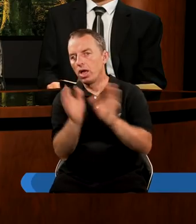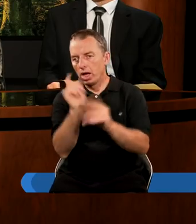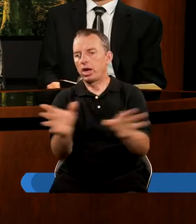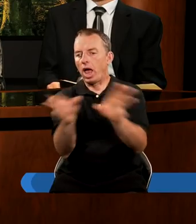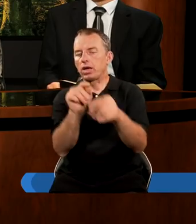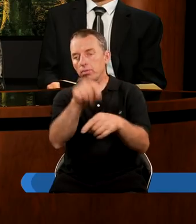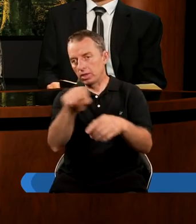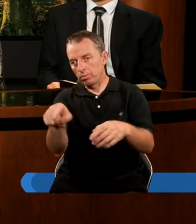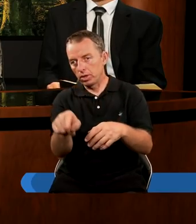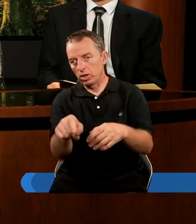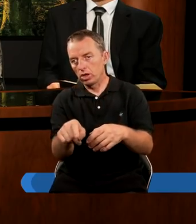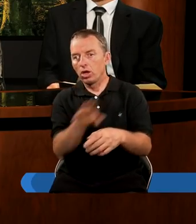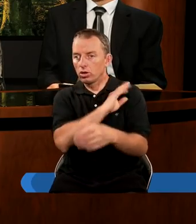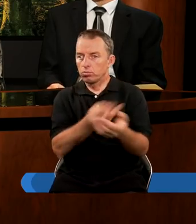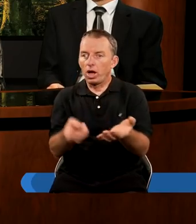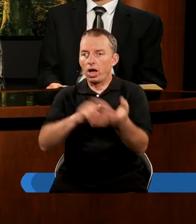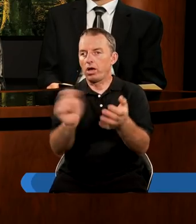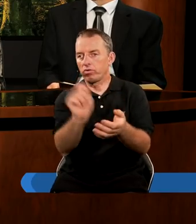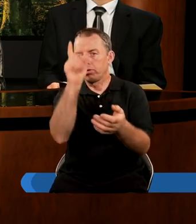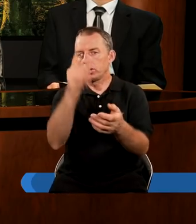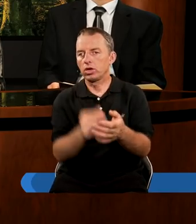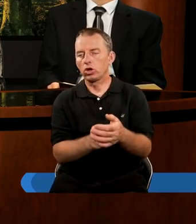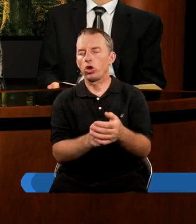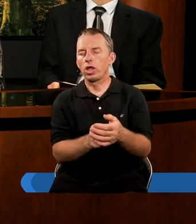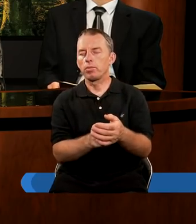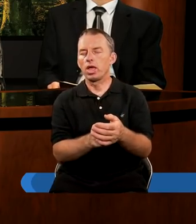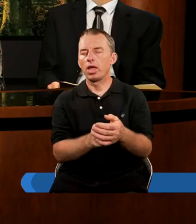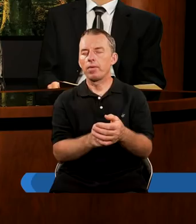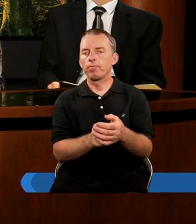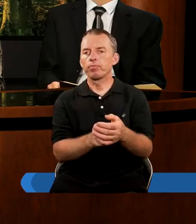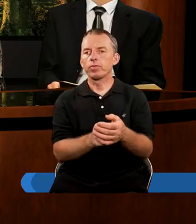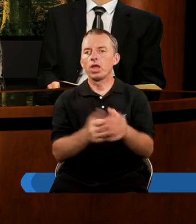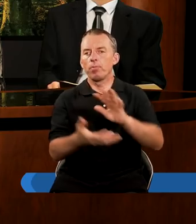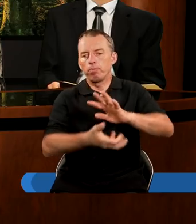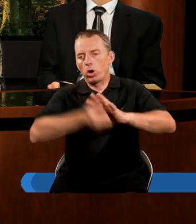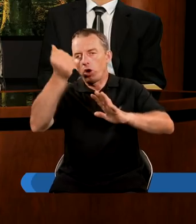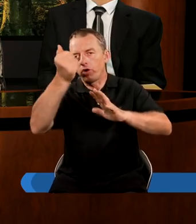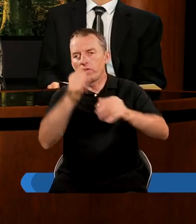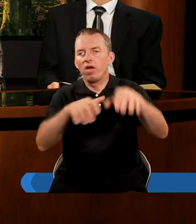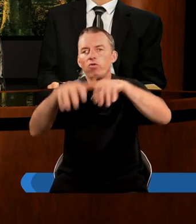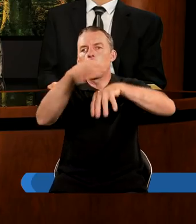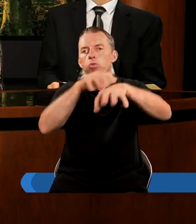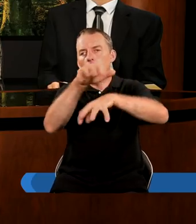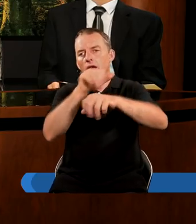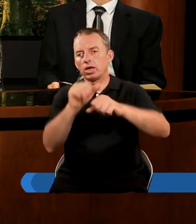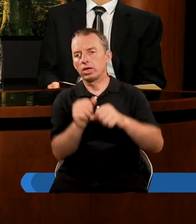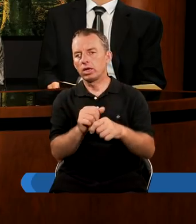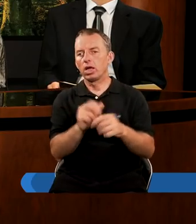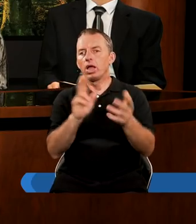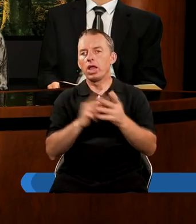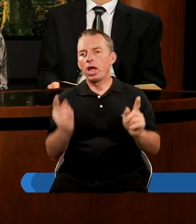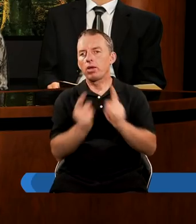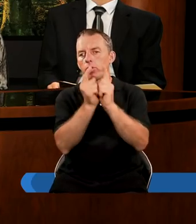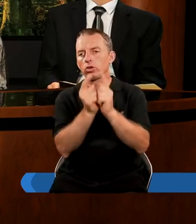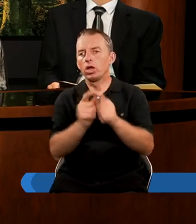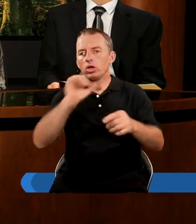potem razem z tymi zmartwychwstw, wzbudzonymi porwie w obłokach na